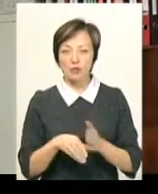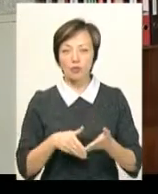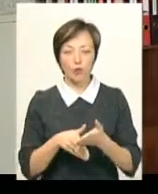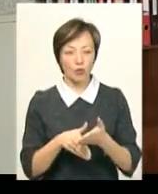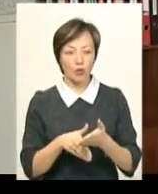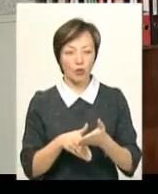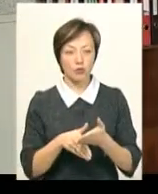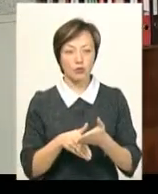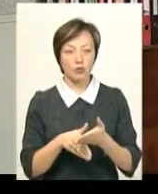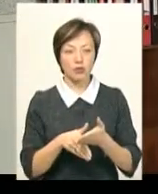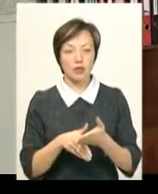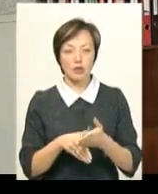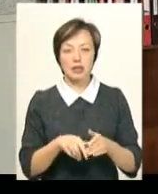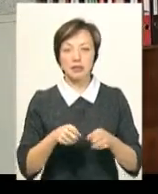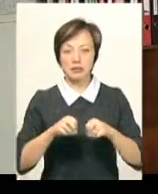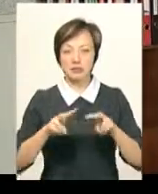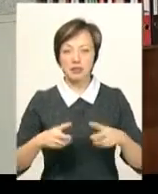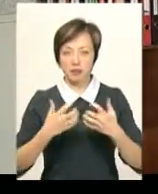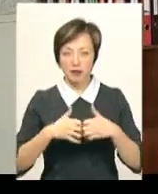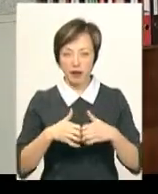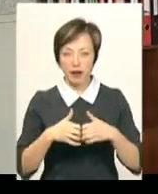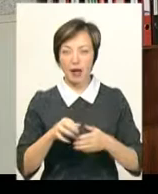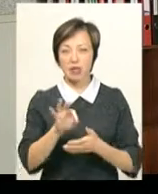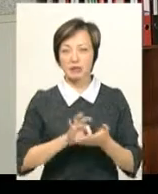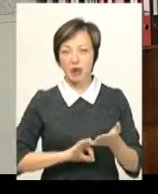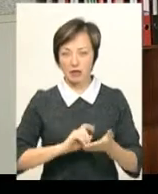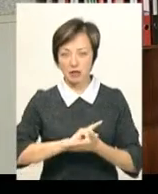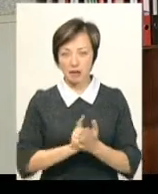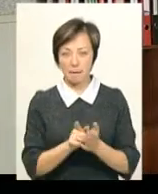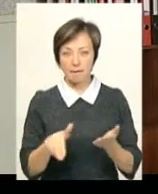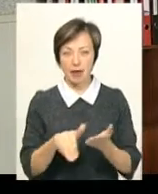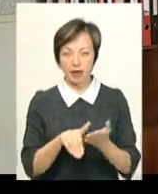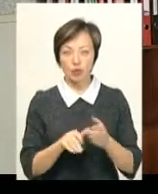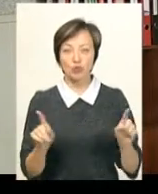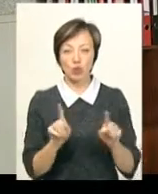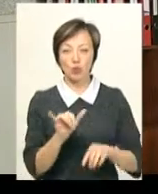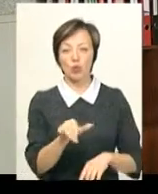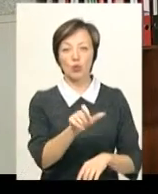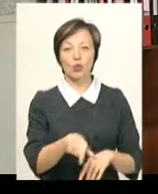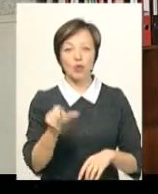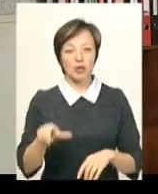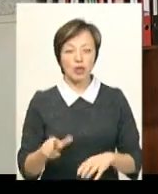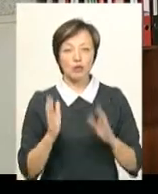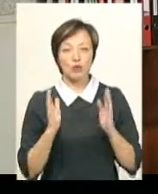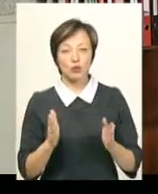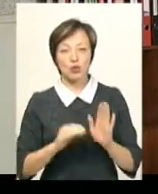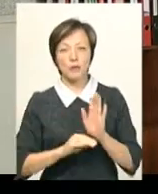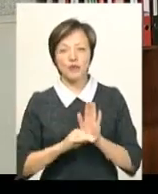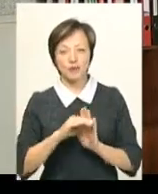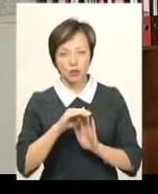допомогою глюкометрів експрес-методом для того, щоб у людей, у яких будуть